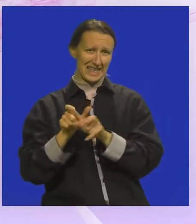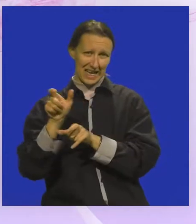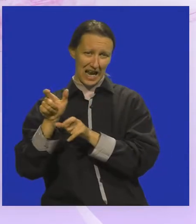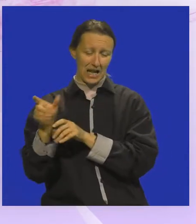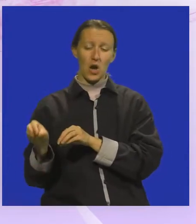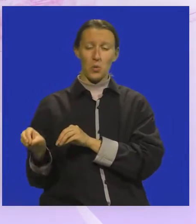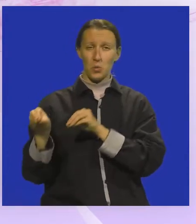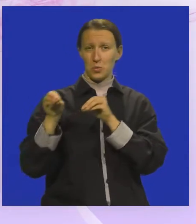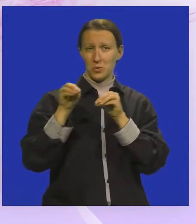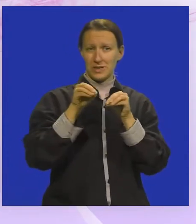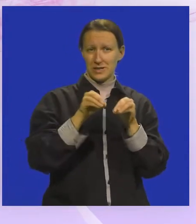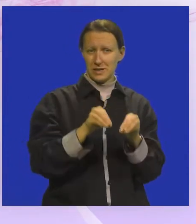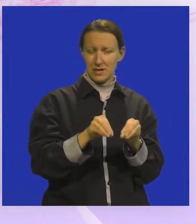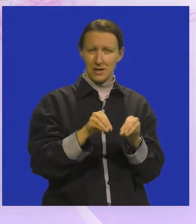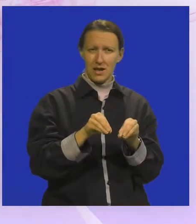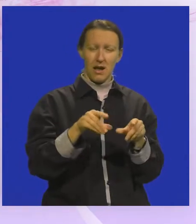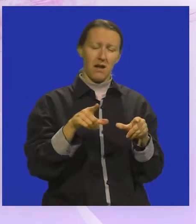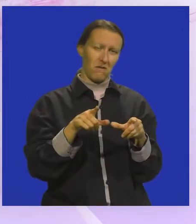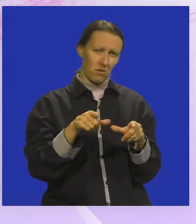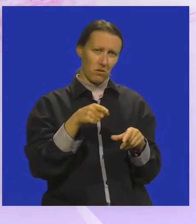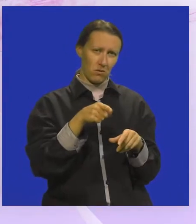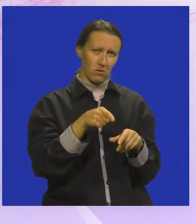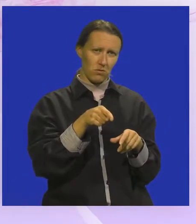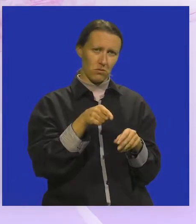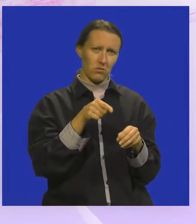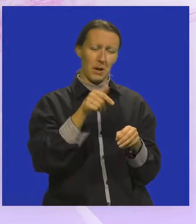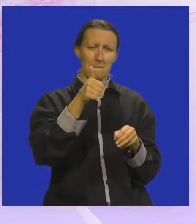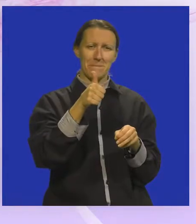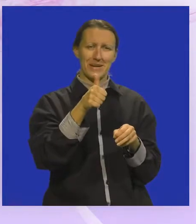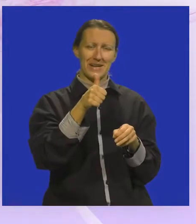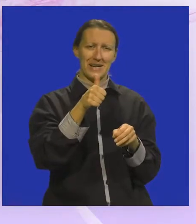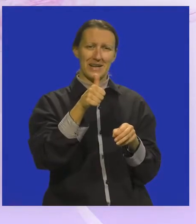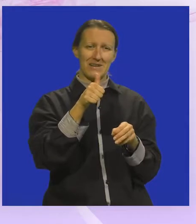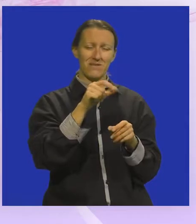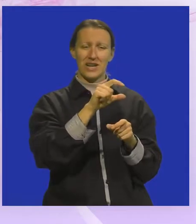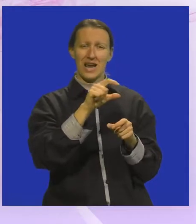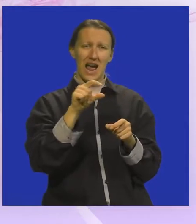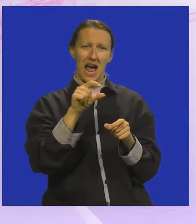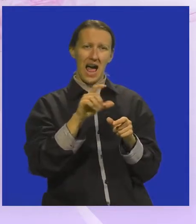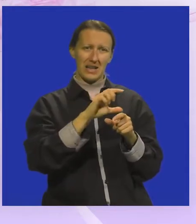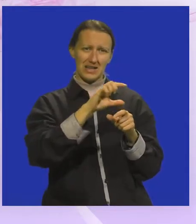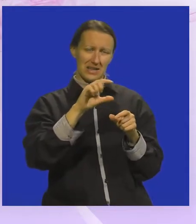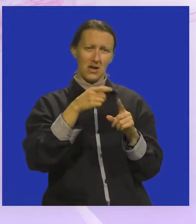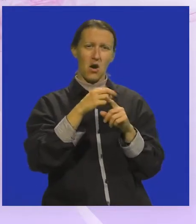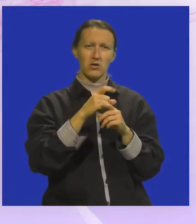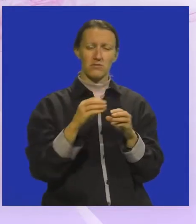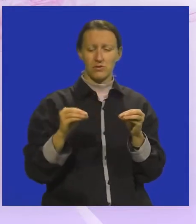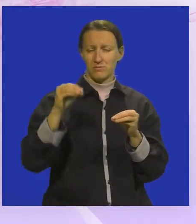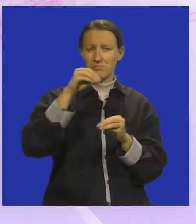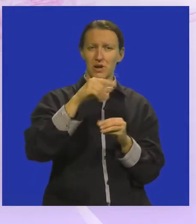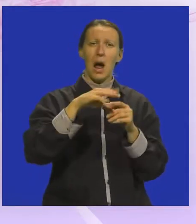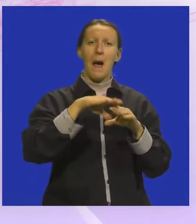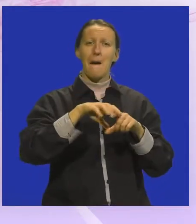useljavaju, na prvom katu, u biti, seli se obitelj Kozlovića, u